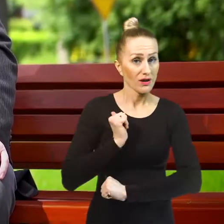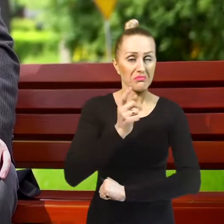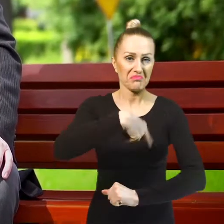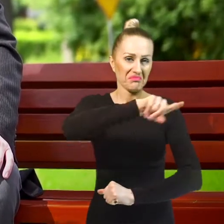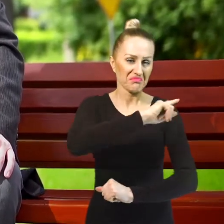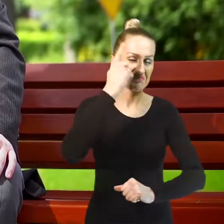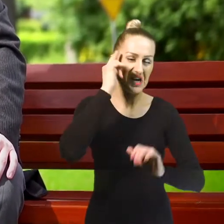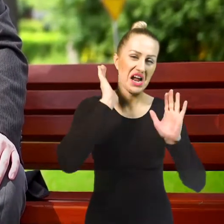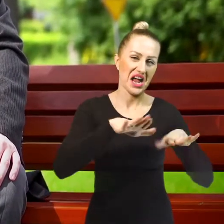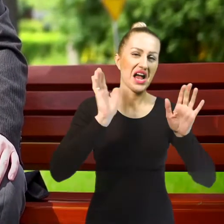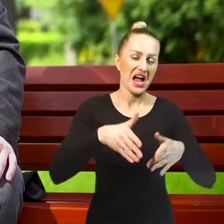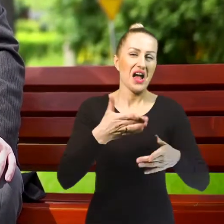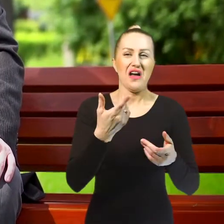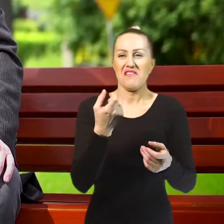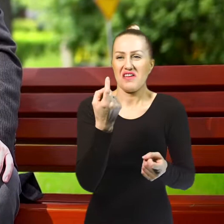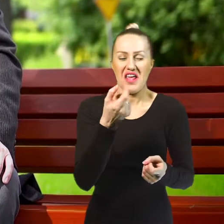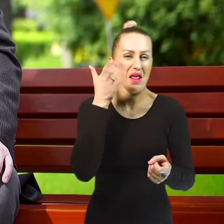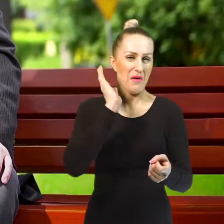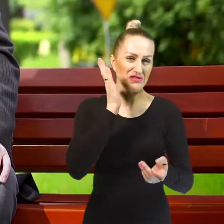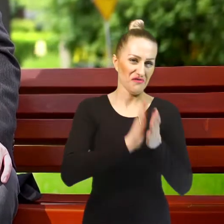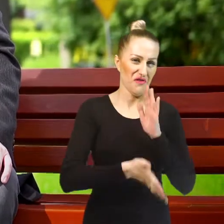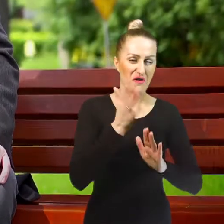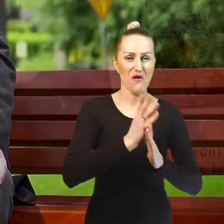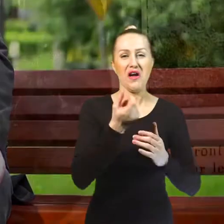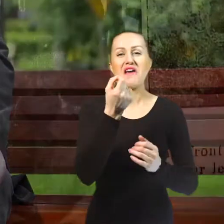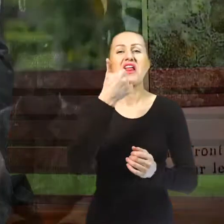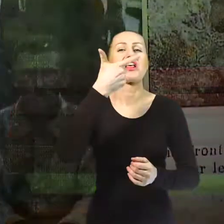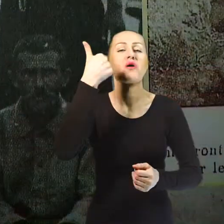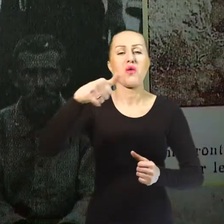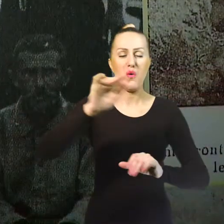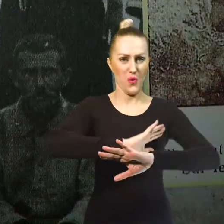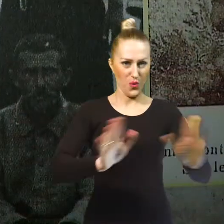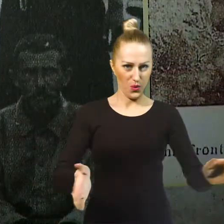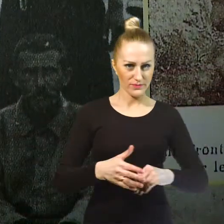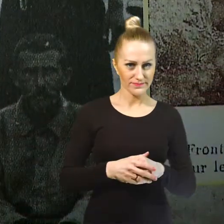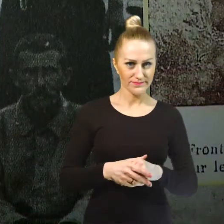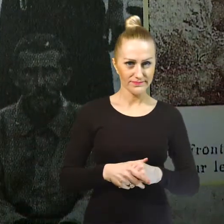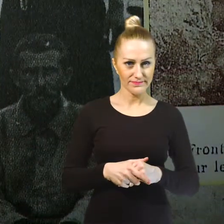panował powszechny optymizm. Sądzono, że wojna potrwa raptem kilka tygodni.